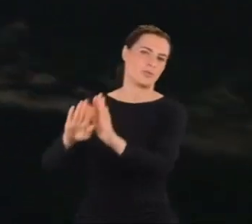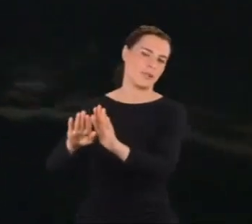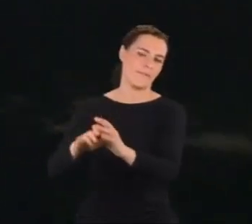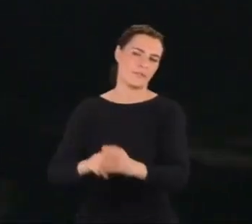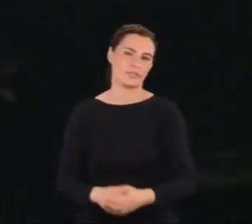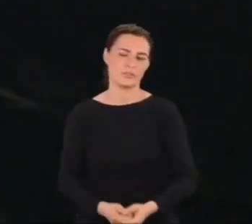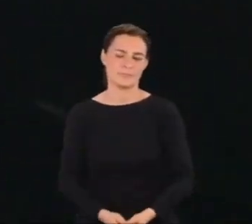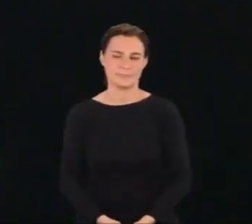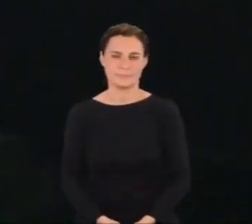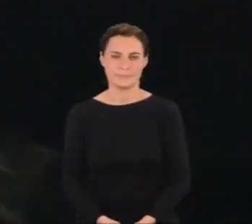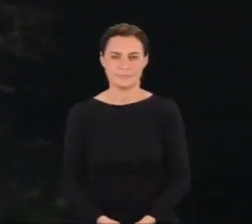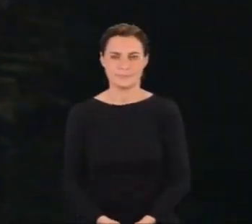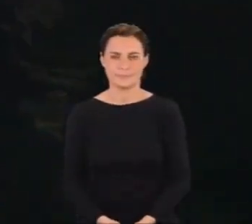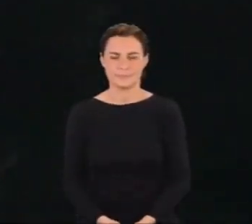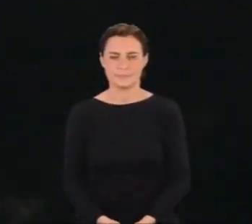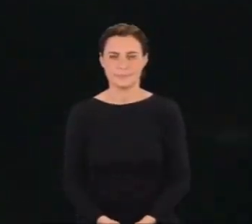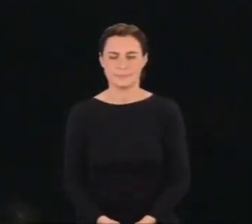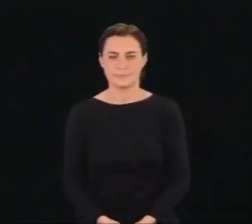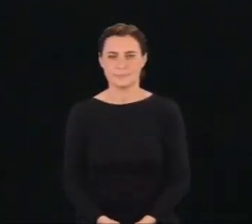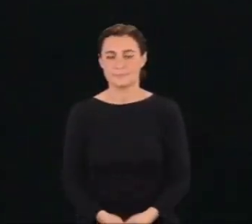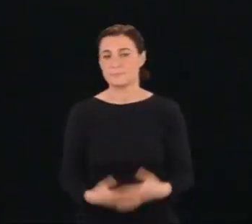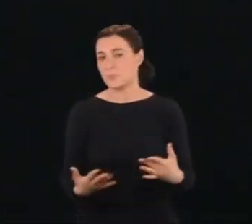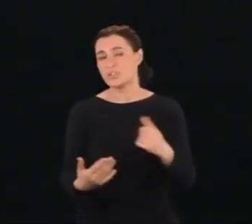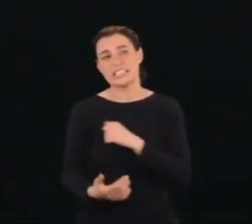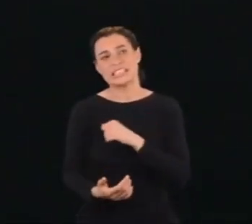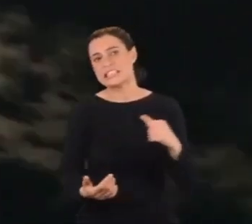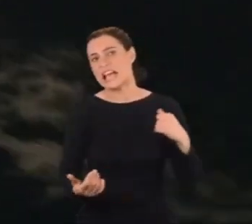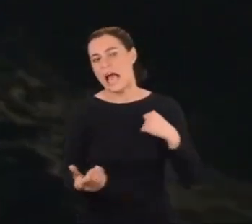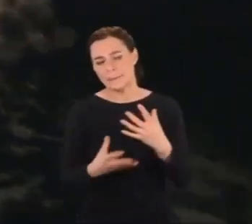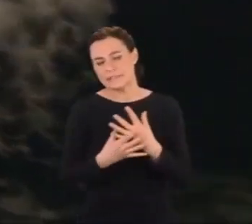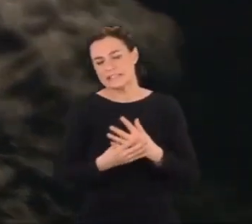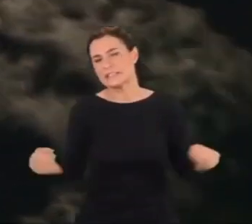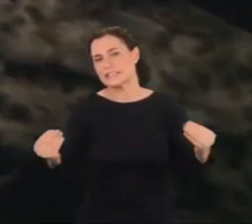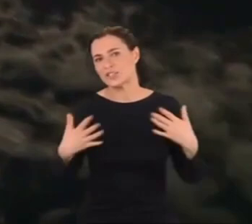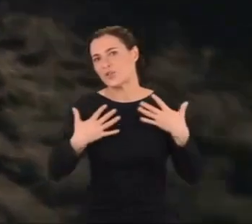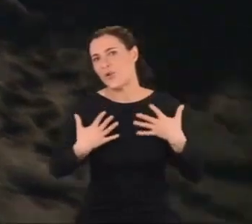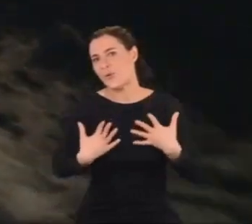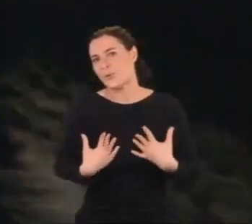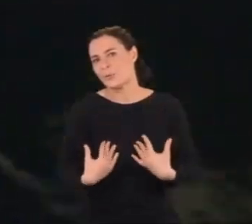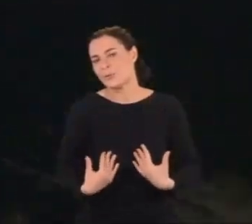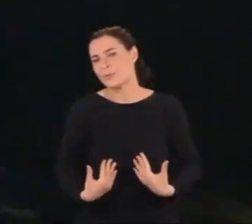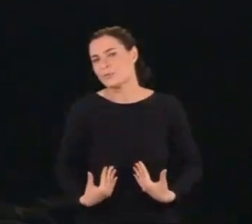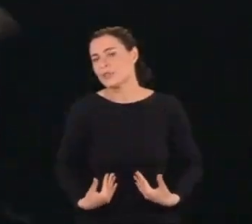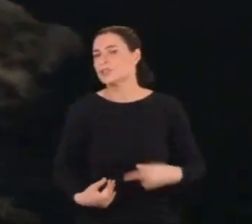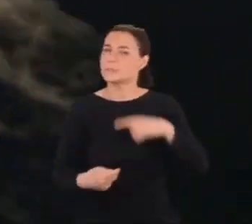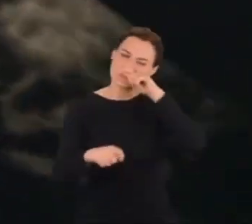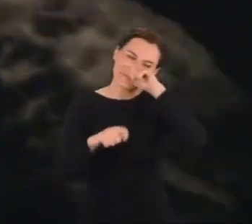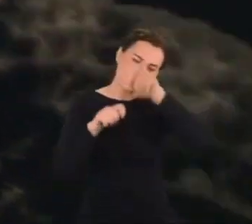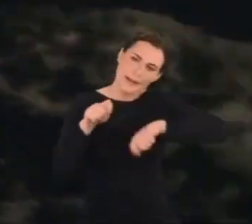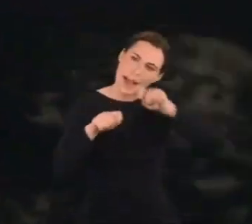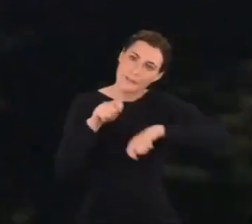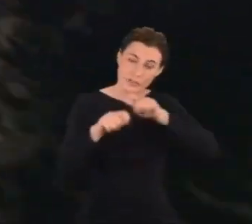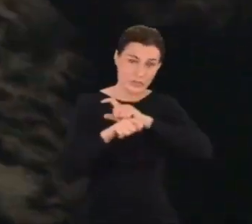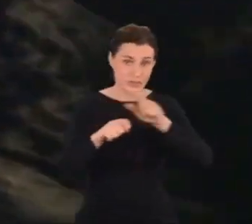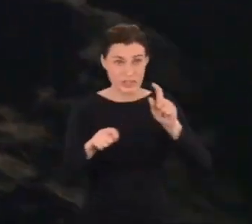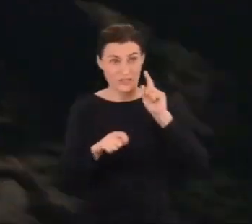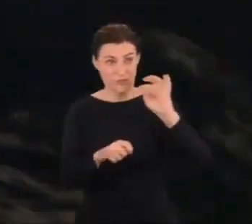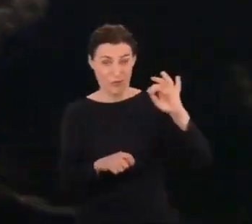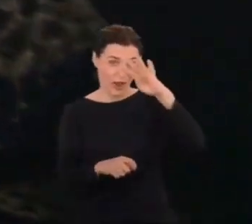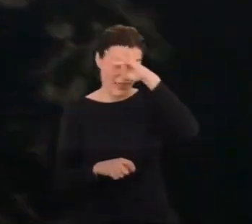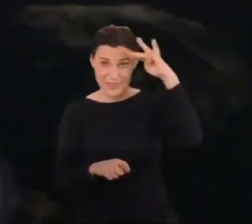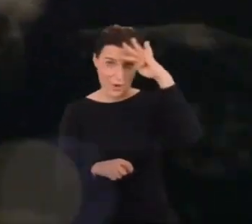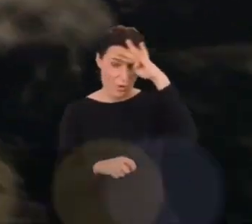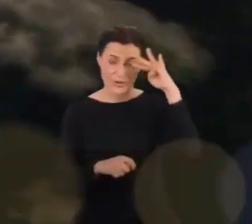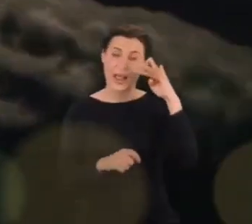Może po prostu sam się unicestwił, by sprawdzić na sobie swoją teorię